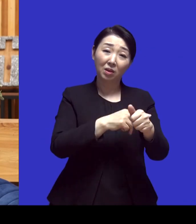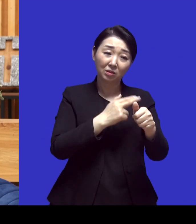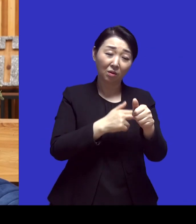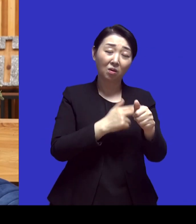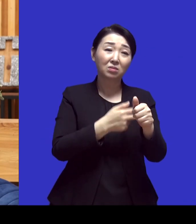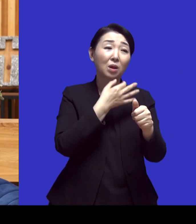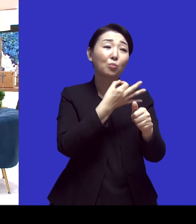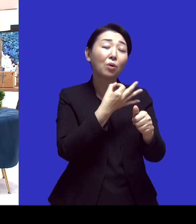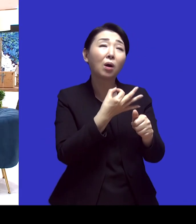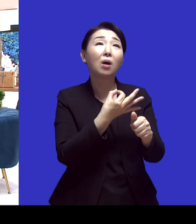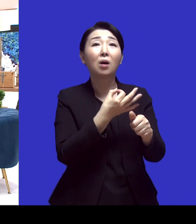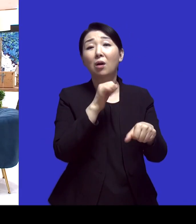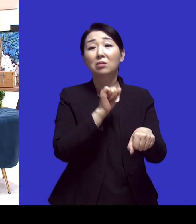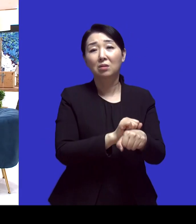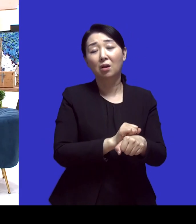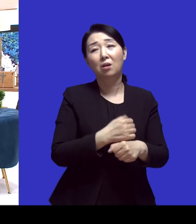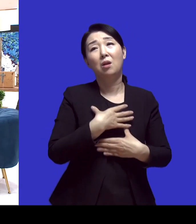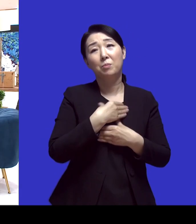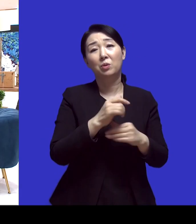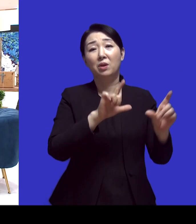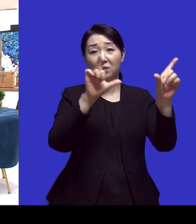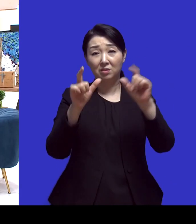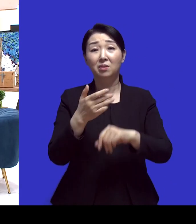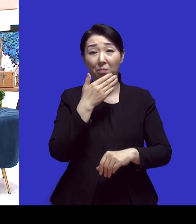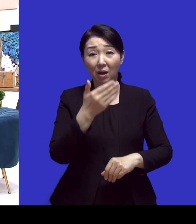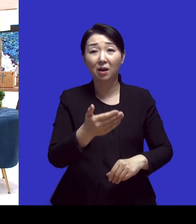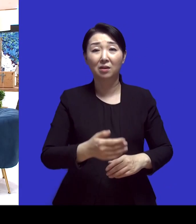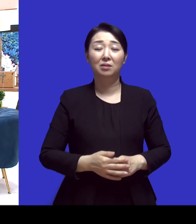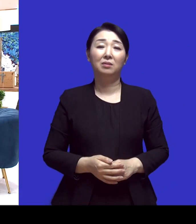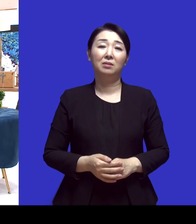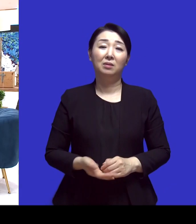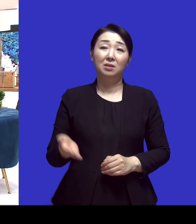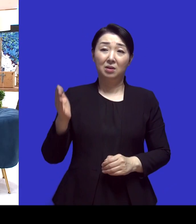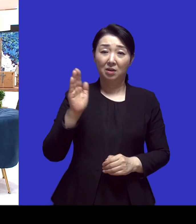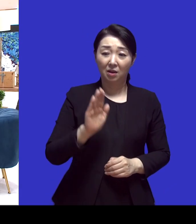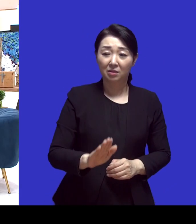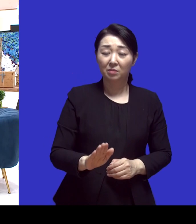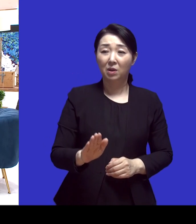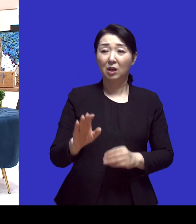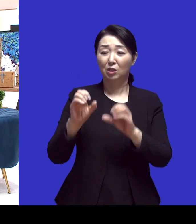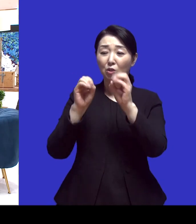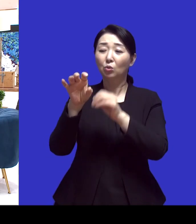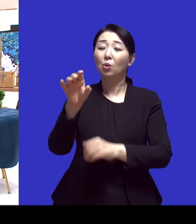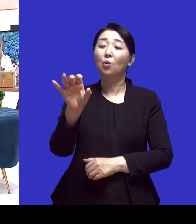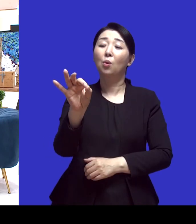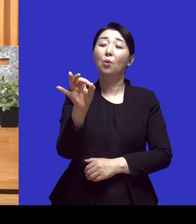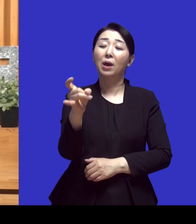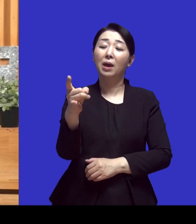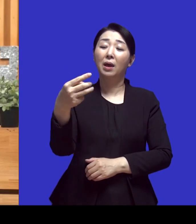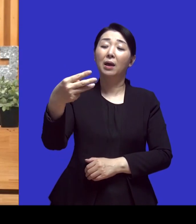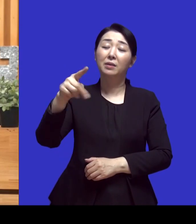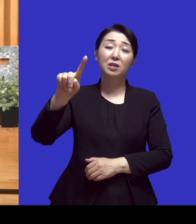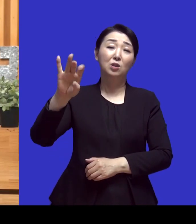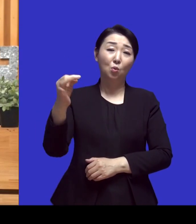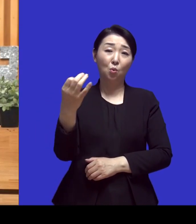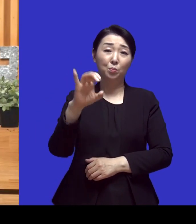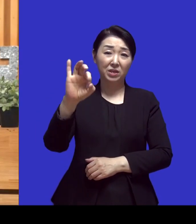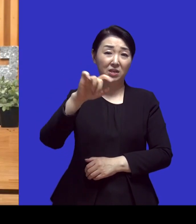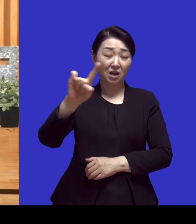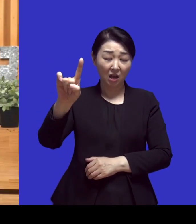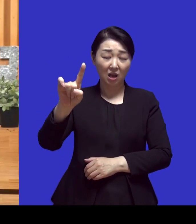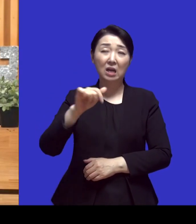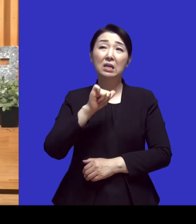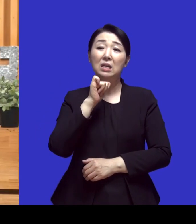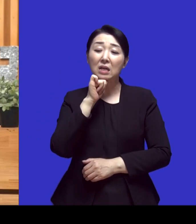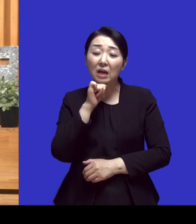닥터소리 들으면서 편하게 지낼 수 있으셨을 텐데 에디오피라는 가장 어려운 곳을 선택하셨고 지금 또 발병도